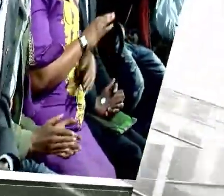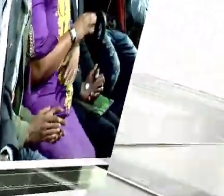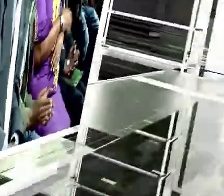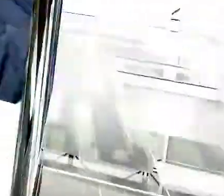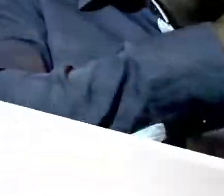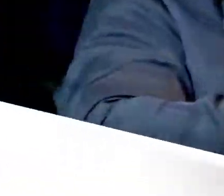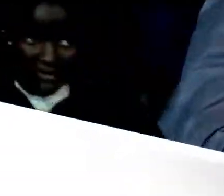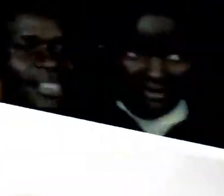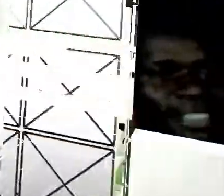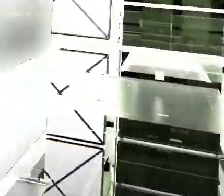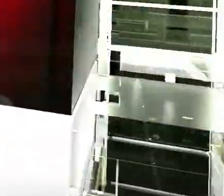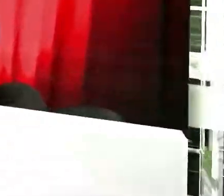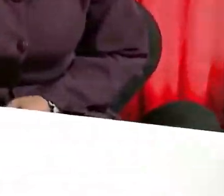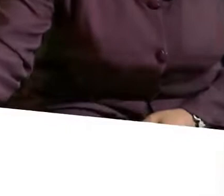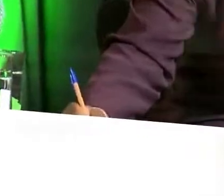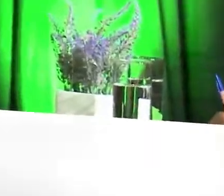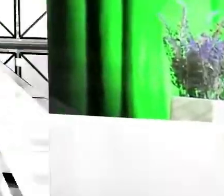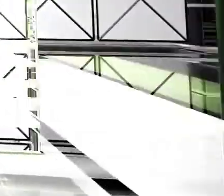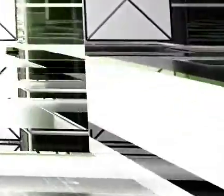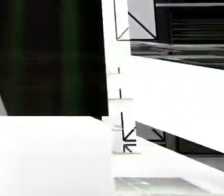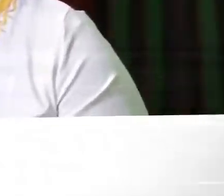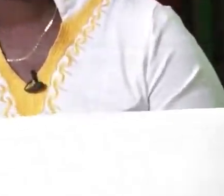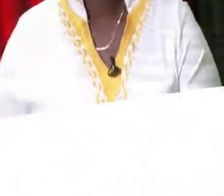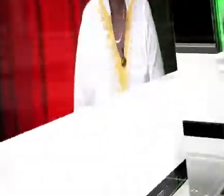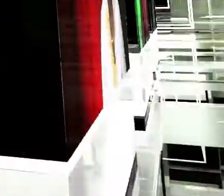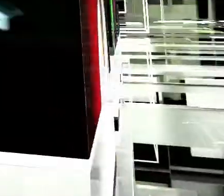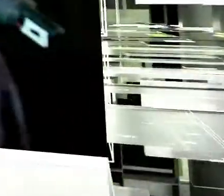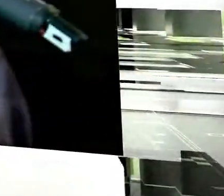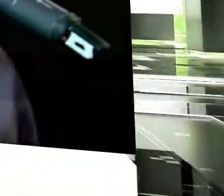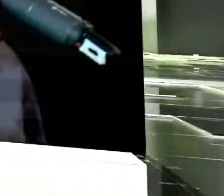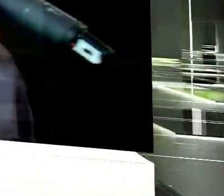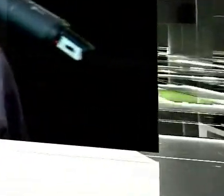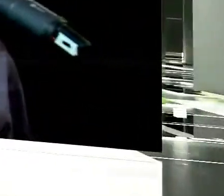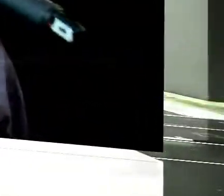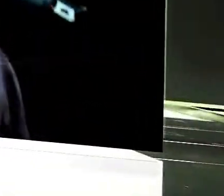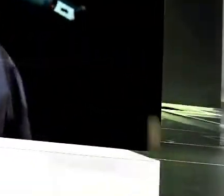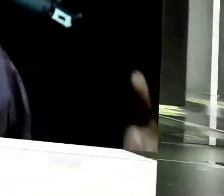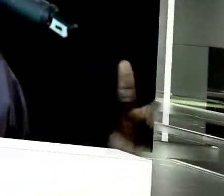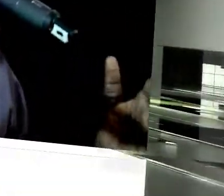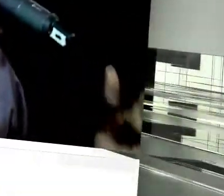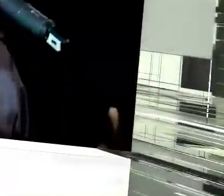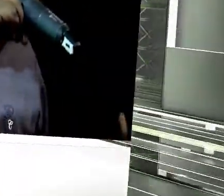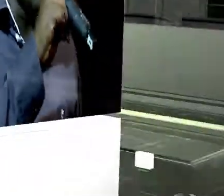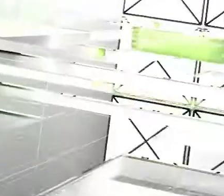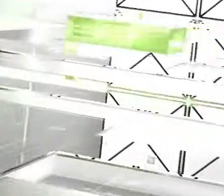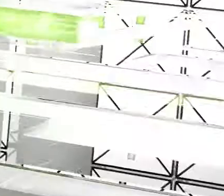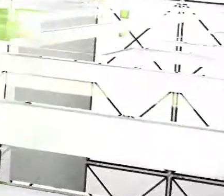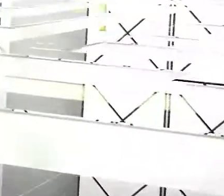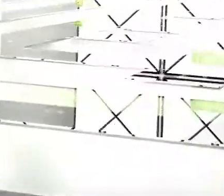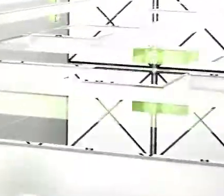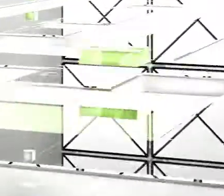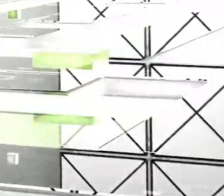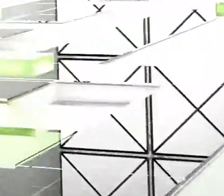itaka Tungane pamoja, tuchege nchi yetu Kenya ni